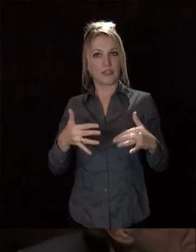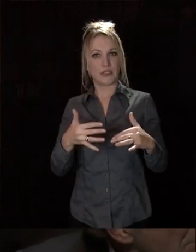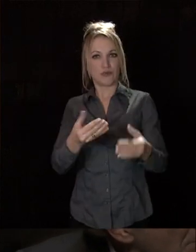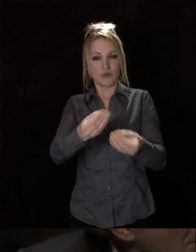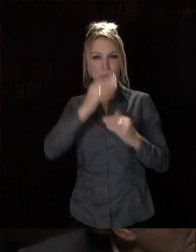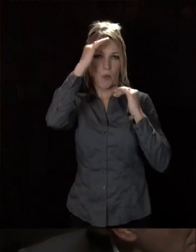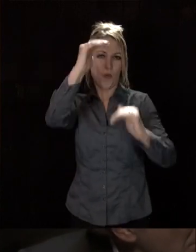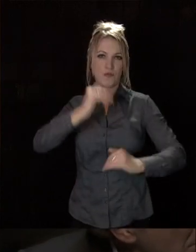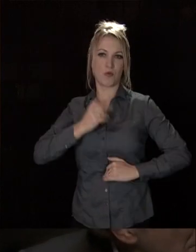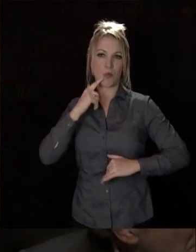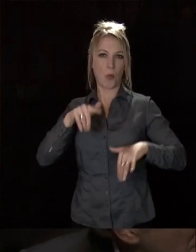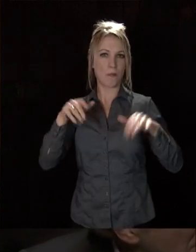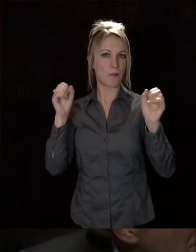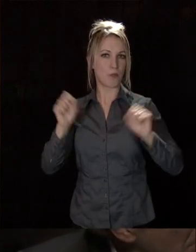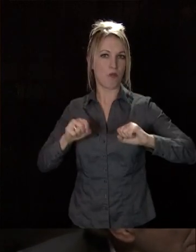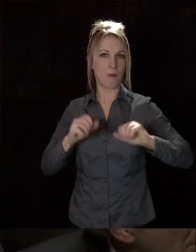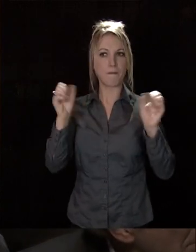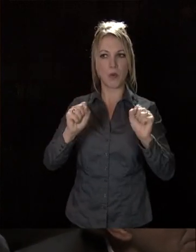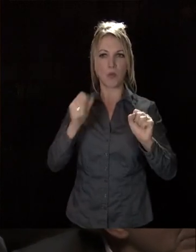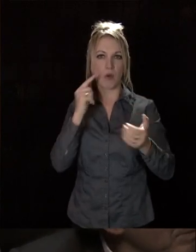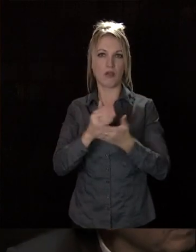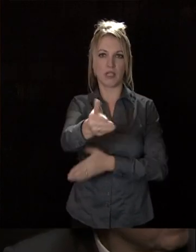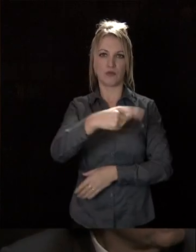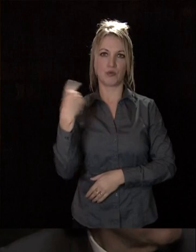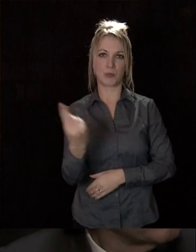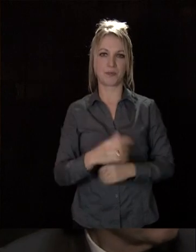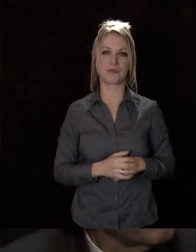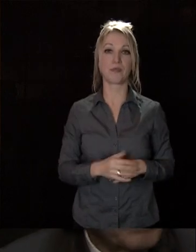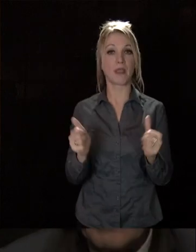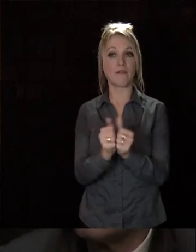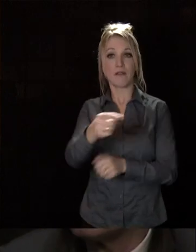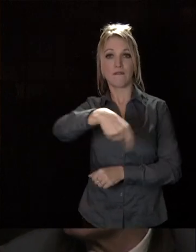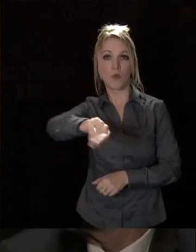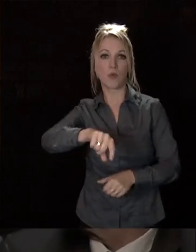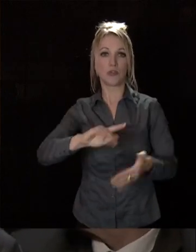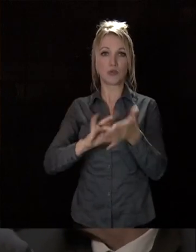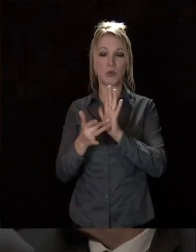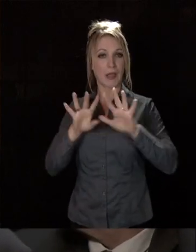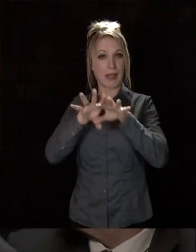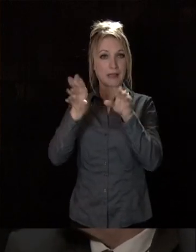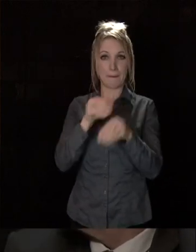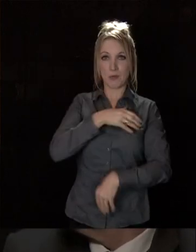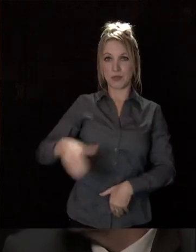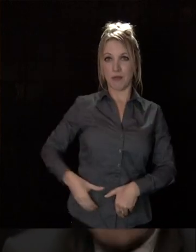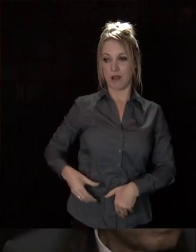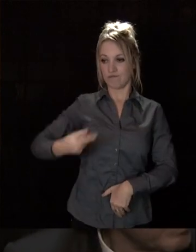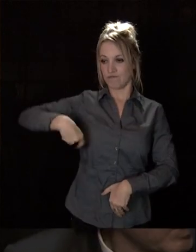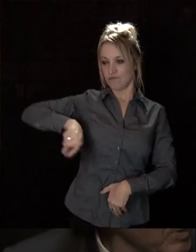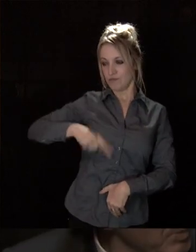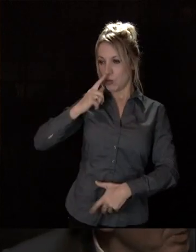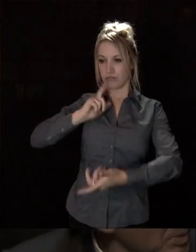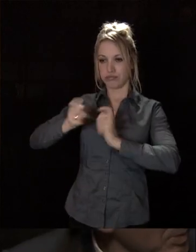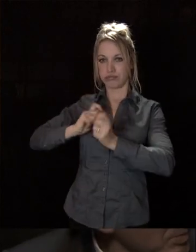confiance en notre capacité d'aborder l'avenir. Avec vous, avec l'ensemble de mon équipe municipale, nous avons